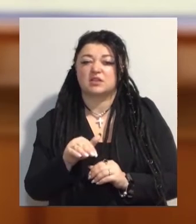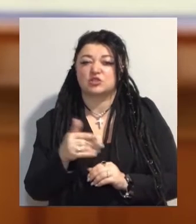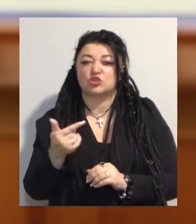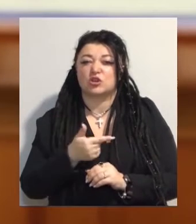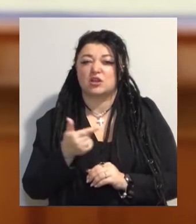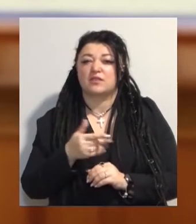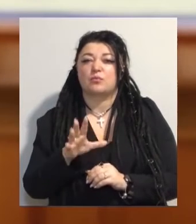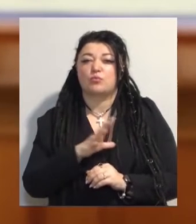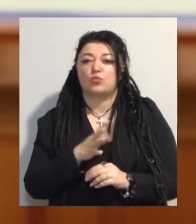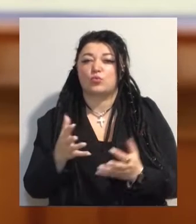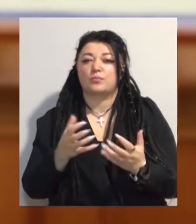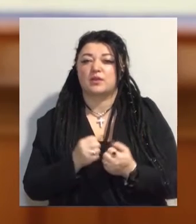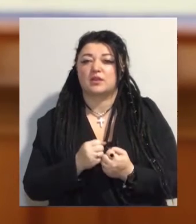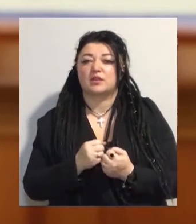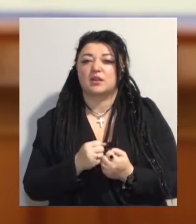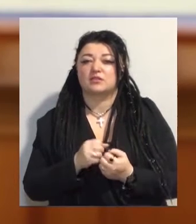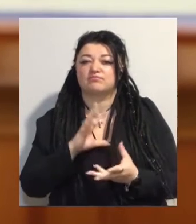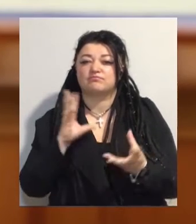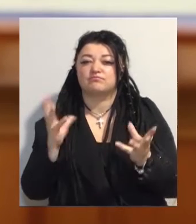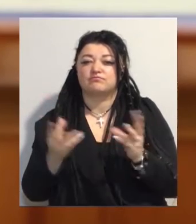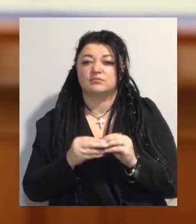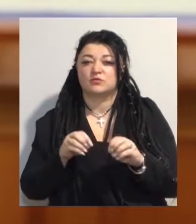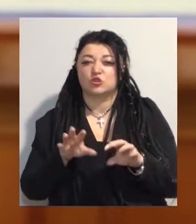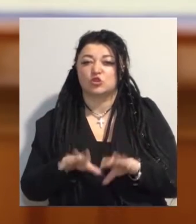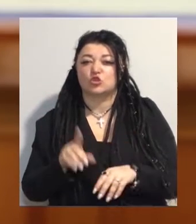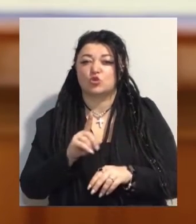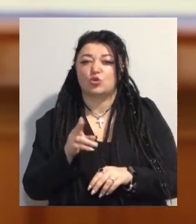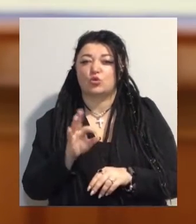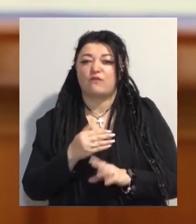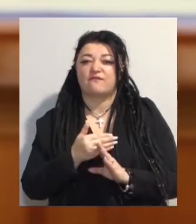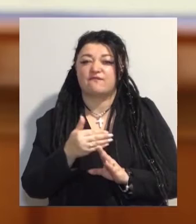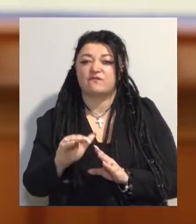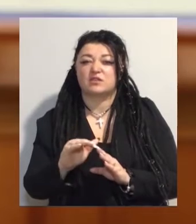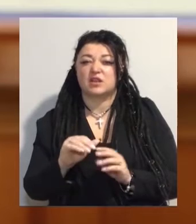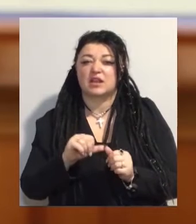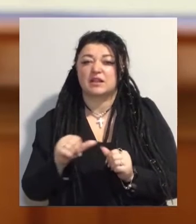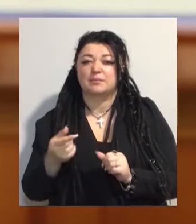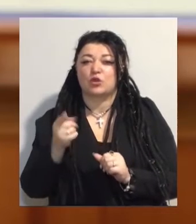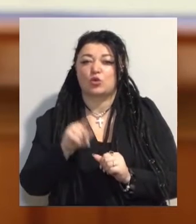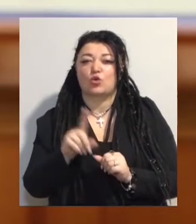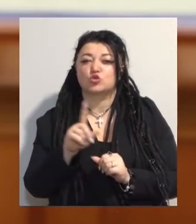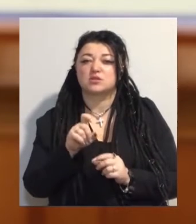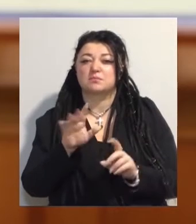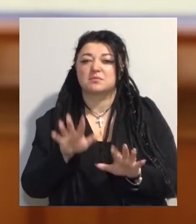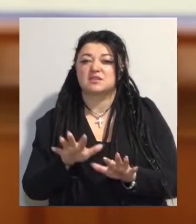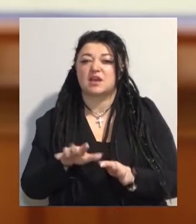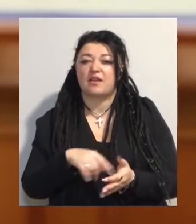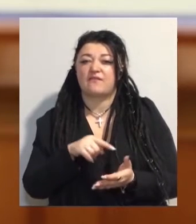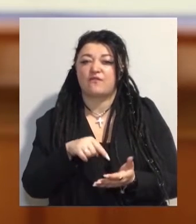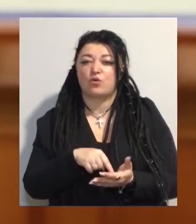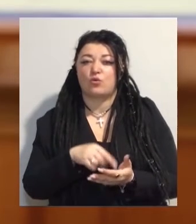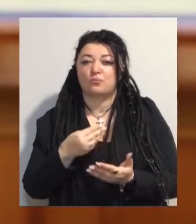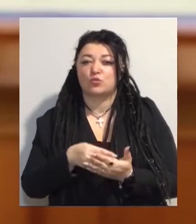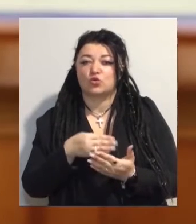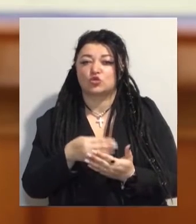прийнято колегіальне рішення щодо виділення, крім того, що з місцевого бюджету, ще кошти з